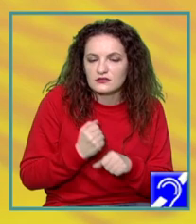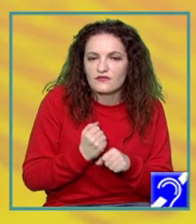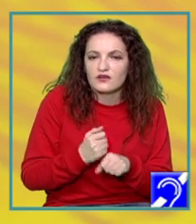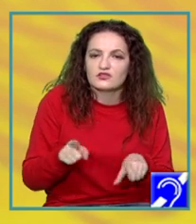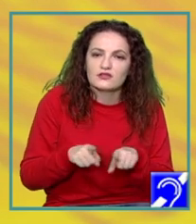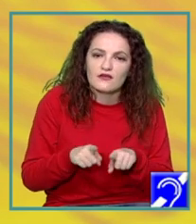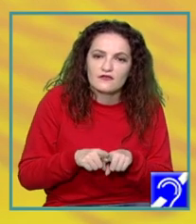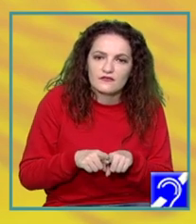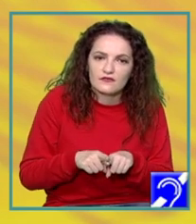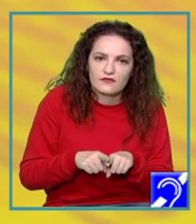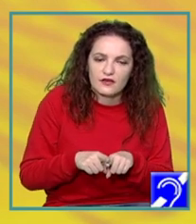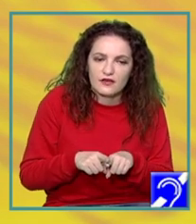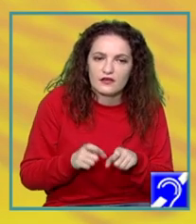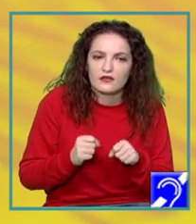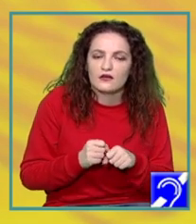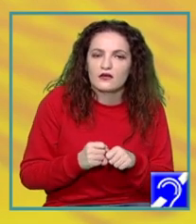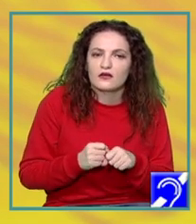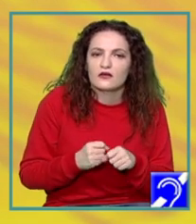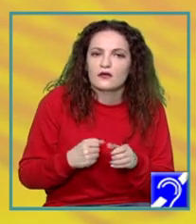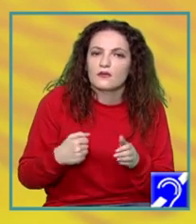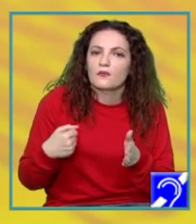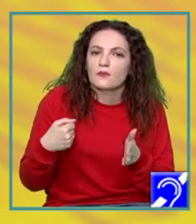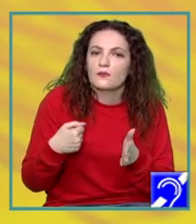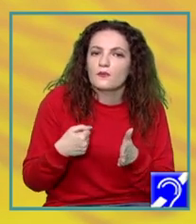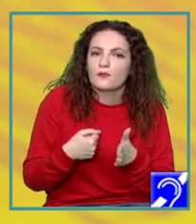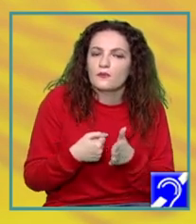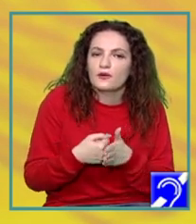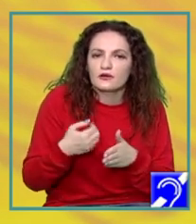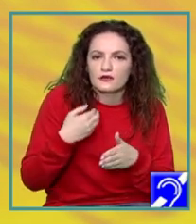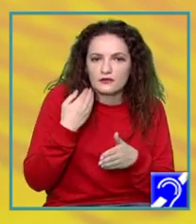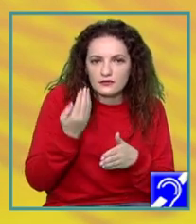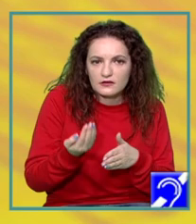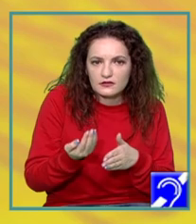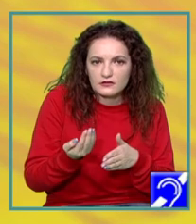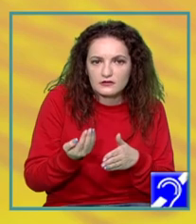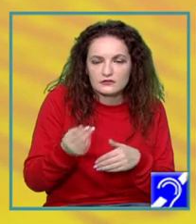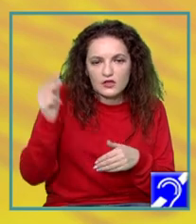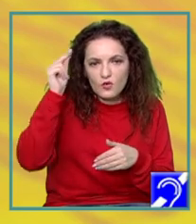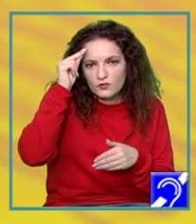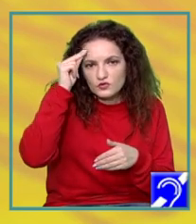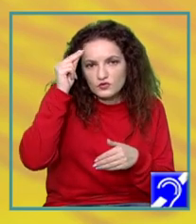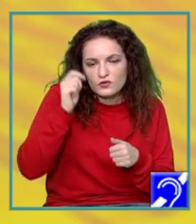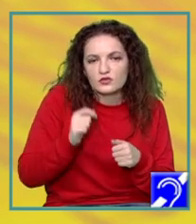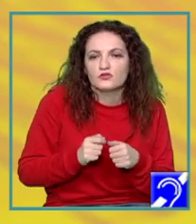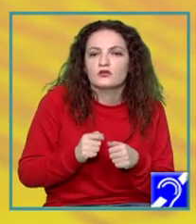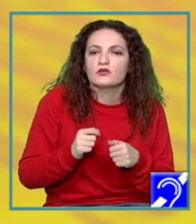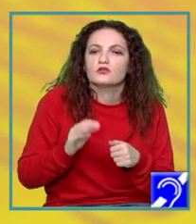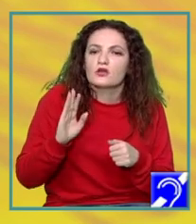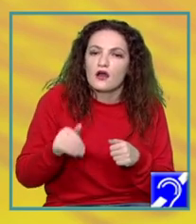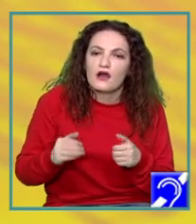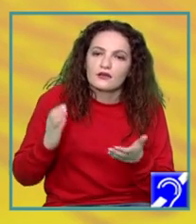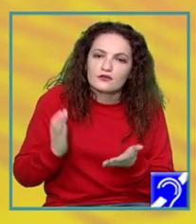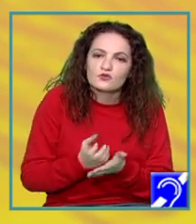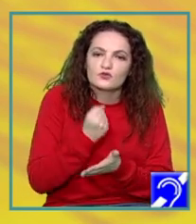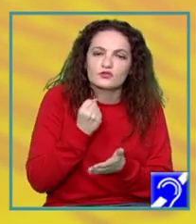învățat cumva după această metodă, după metoda Pomodoro, până ajungeți cumva la rezultatele pe care